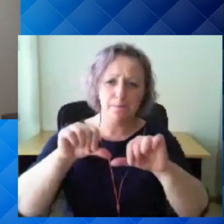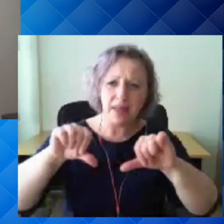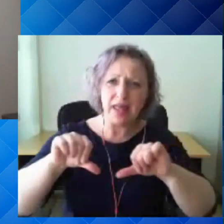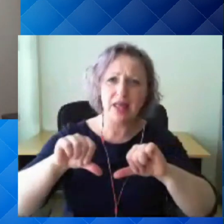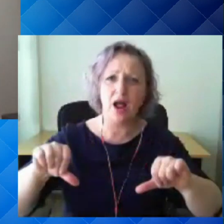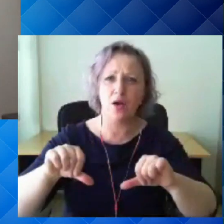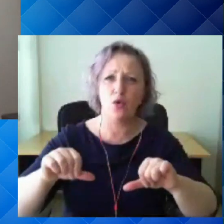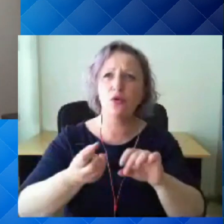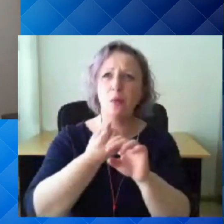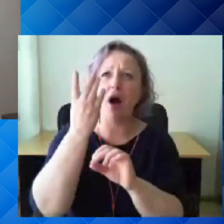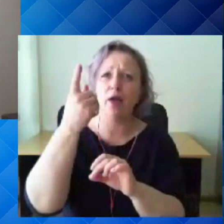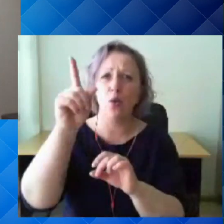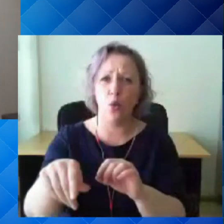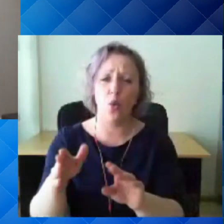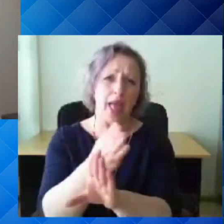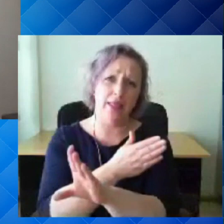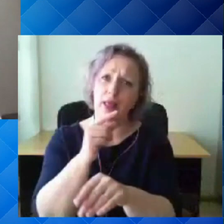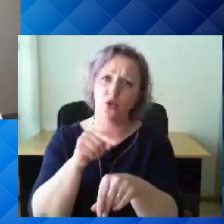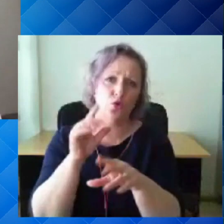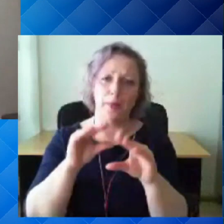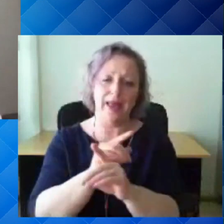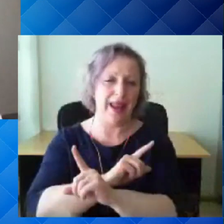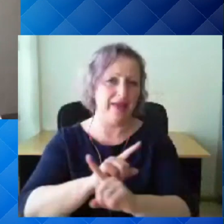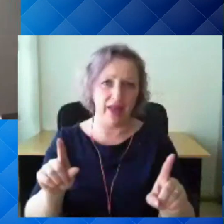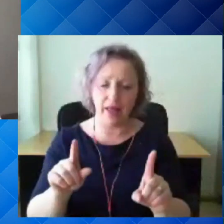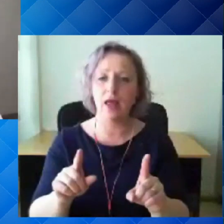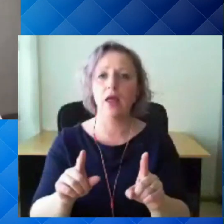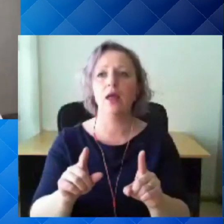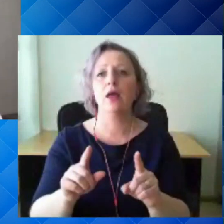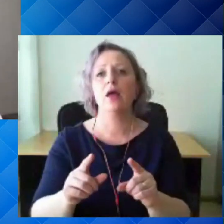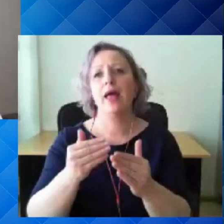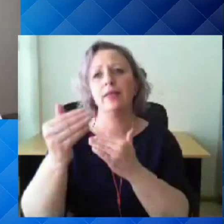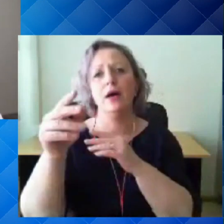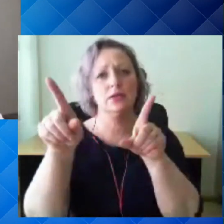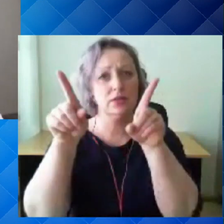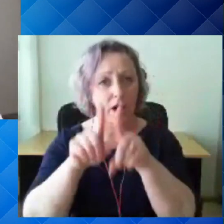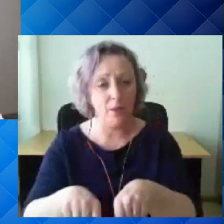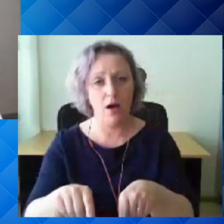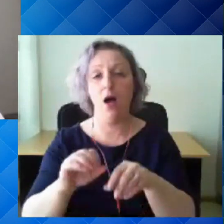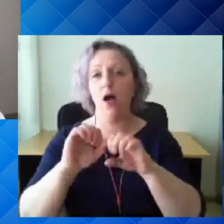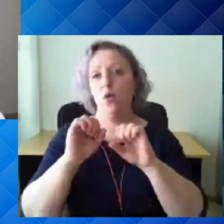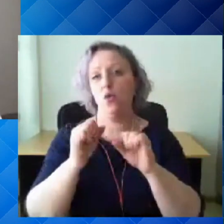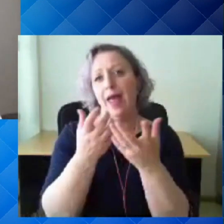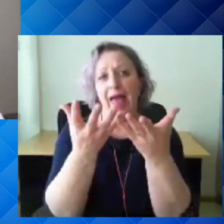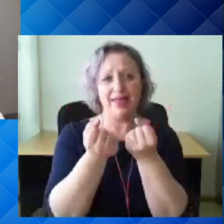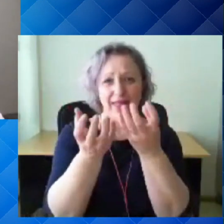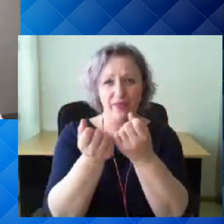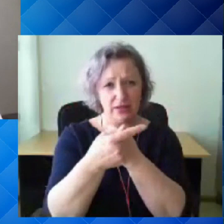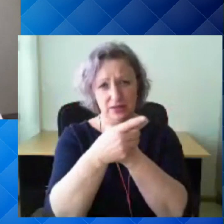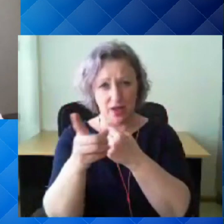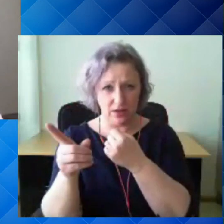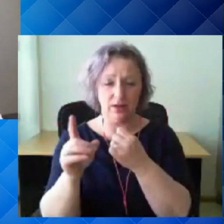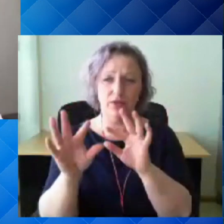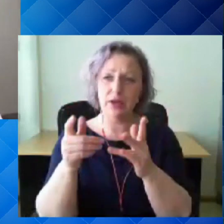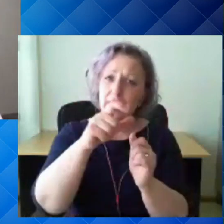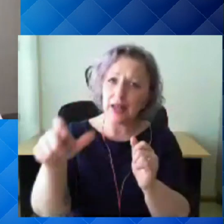enne vaid kindlasti tundub, et ei leivene. Ja sealt edasiga, et kui nüüd ettevõttjatel inimestel